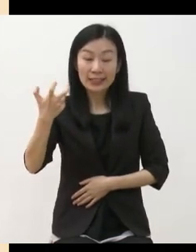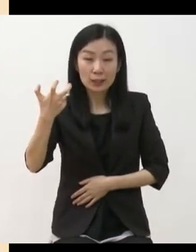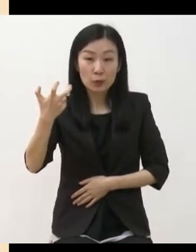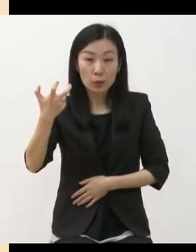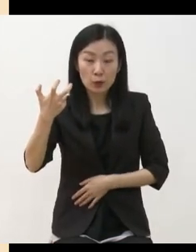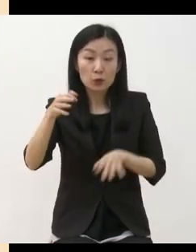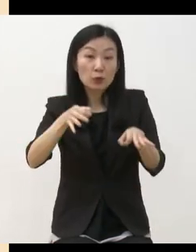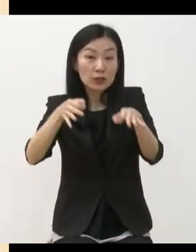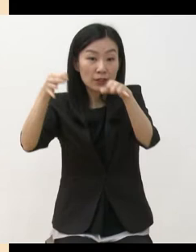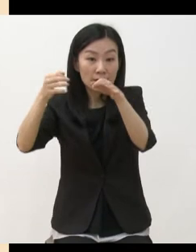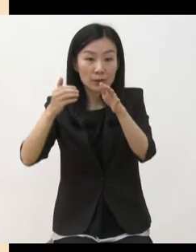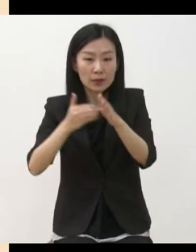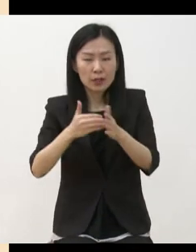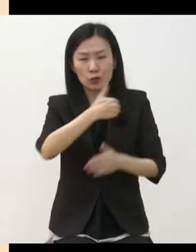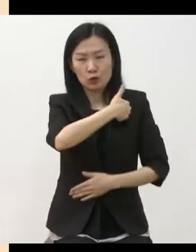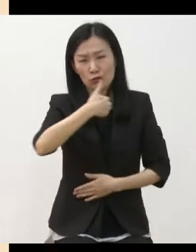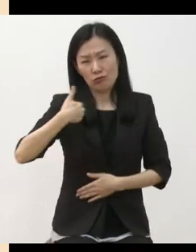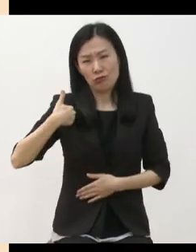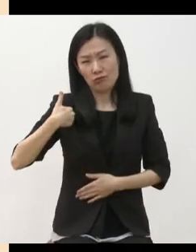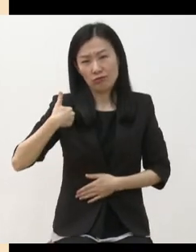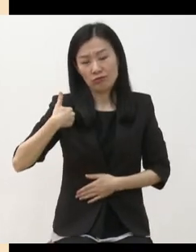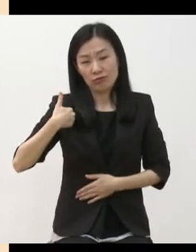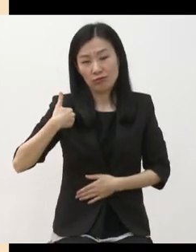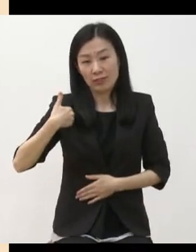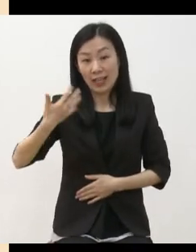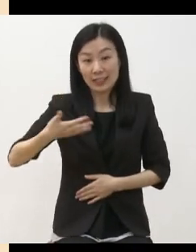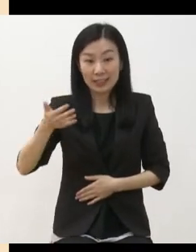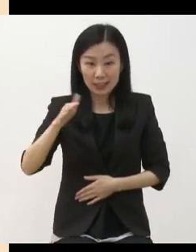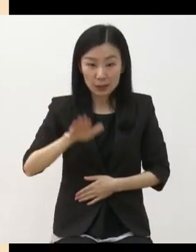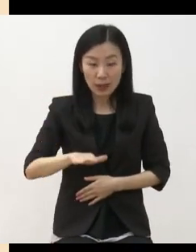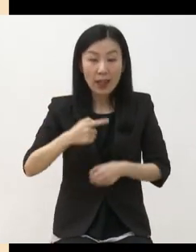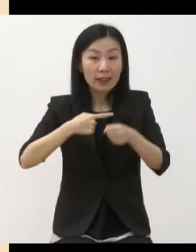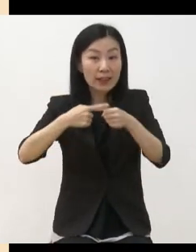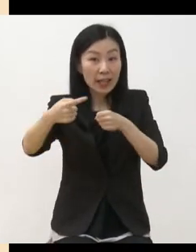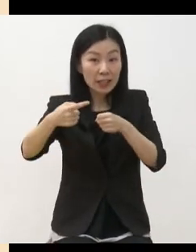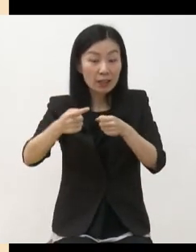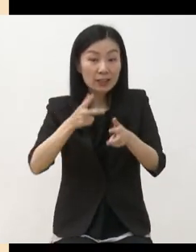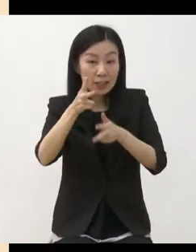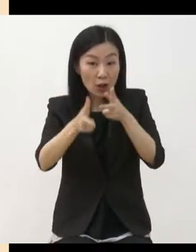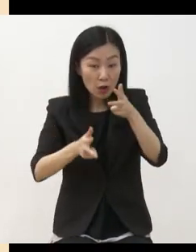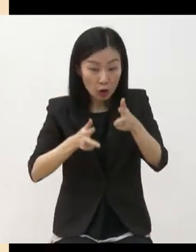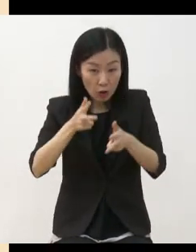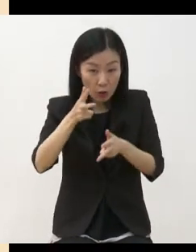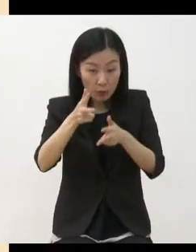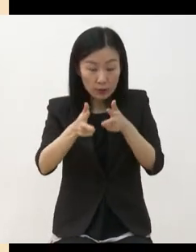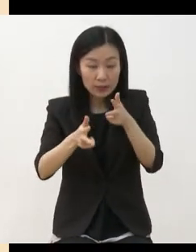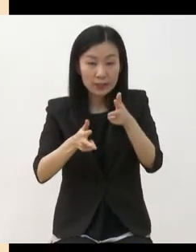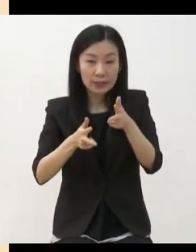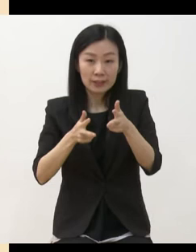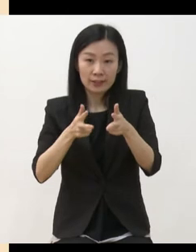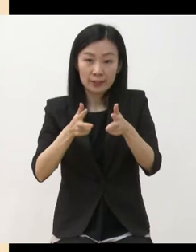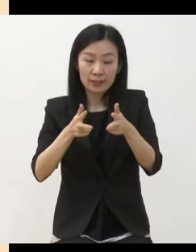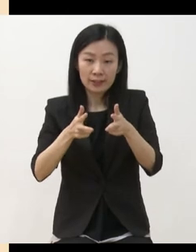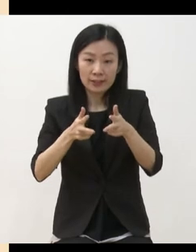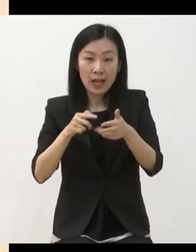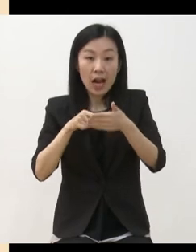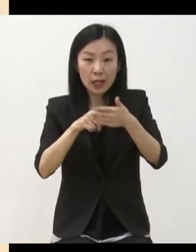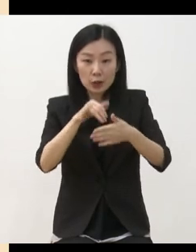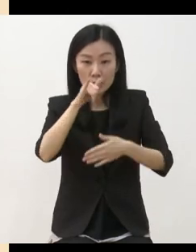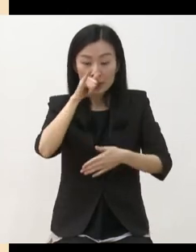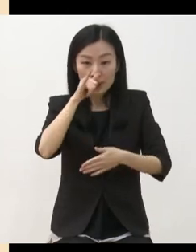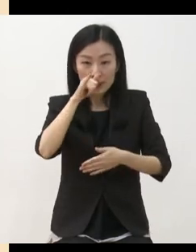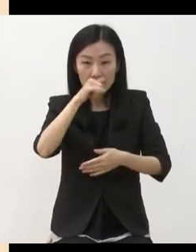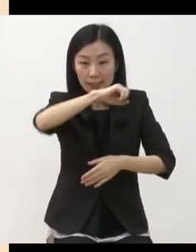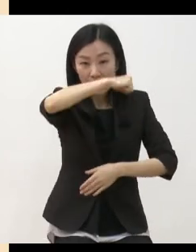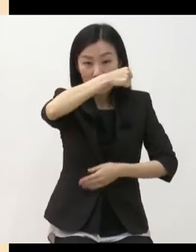돈이지만 내년도 사업을 진행할 수 있는 예산액이 증액되어서 다행이라고 생각하고 있습니다